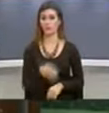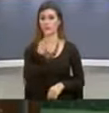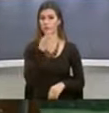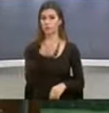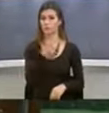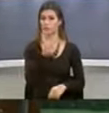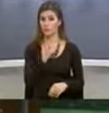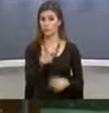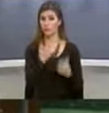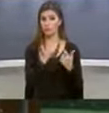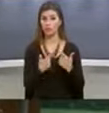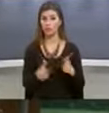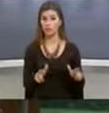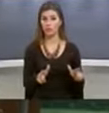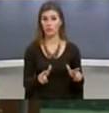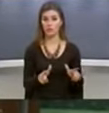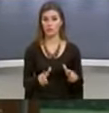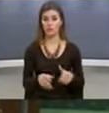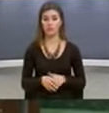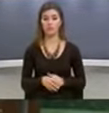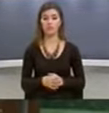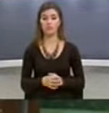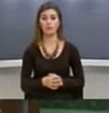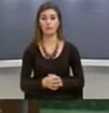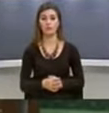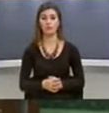etike dhe sa është ligjore?